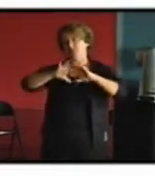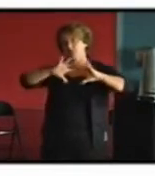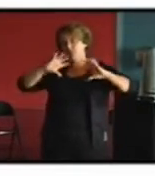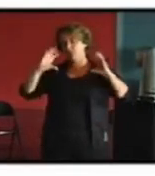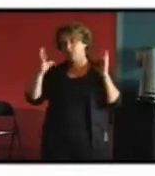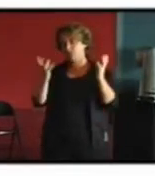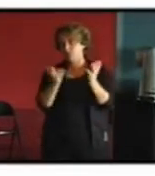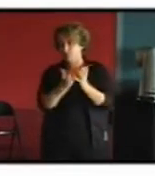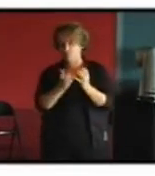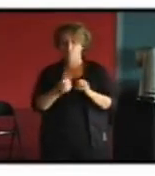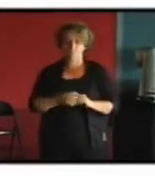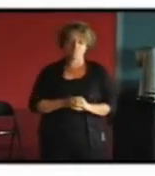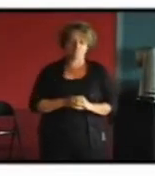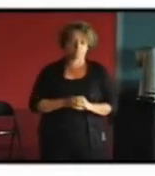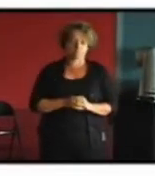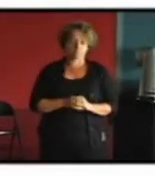que nous voyons